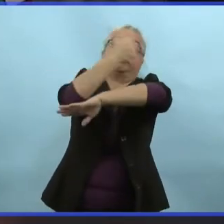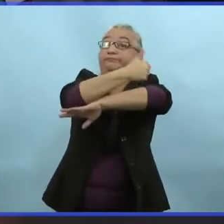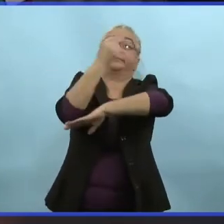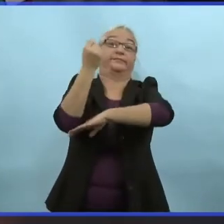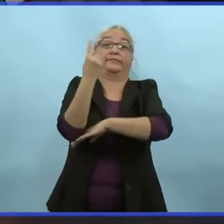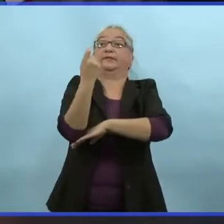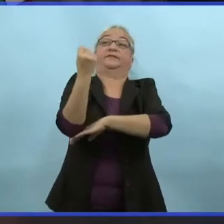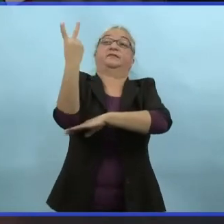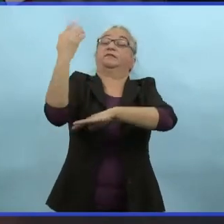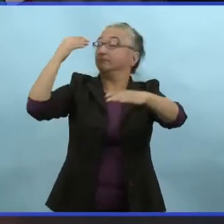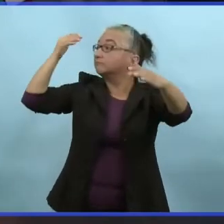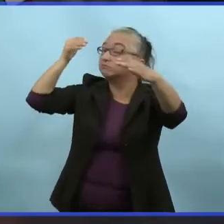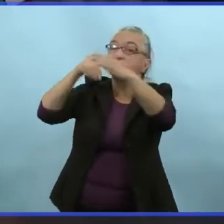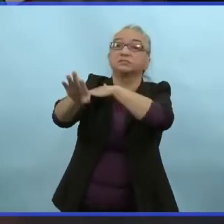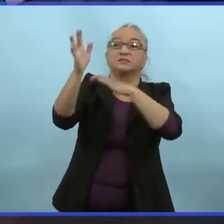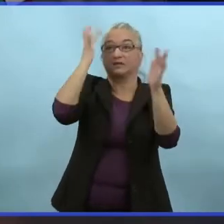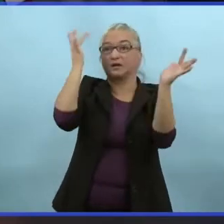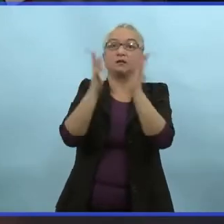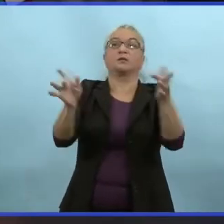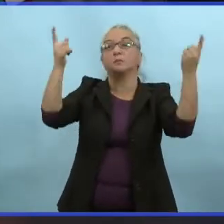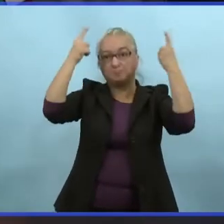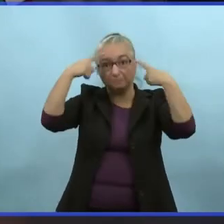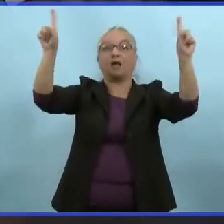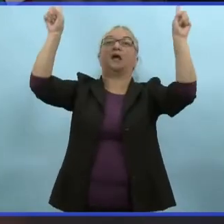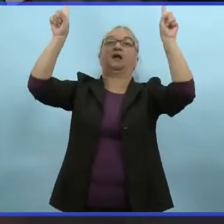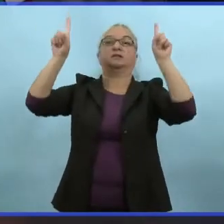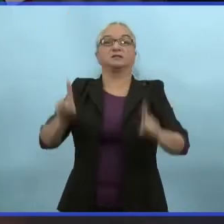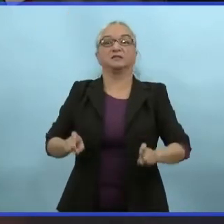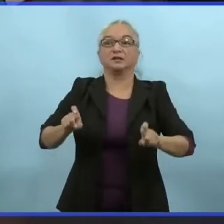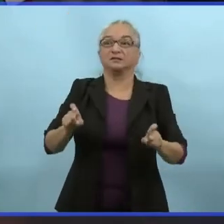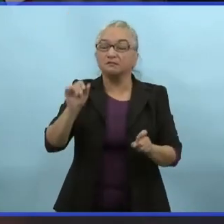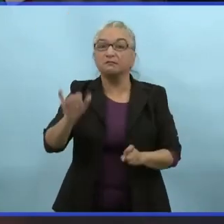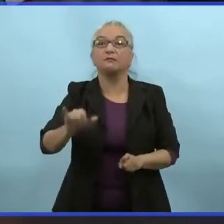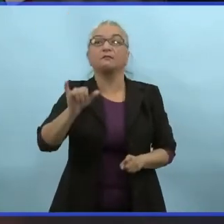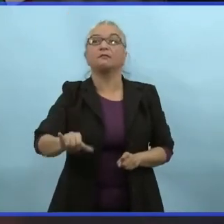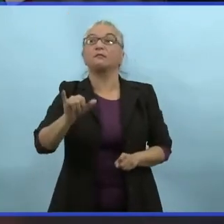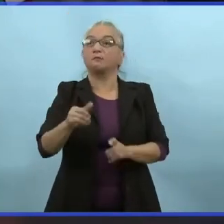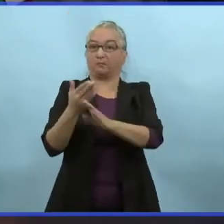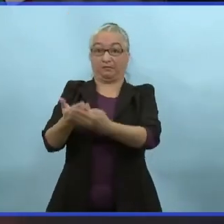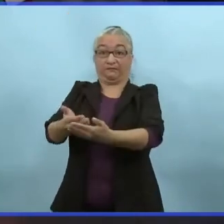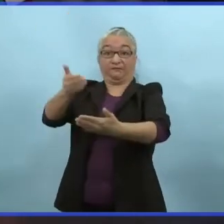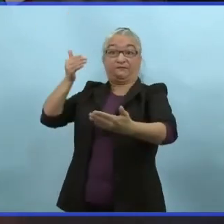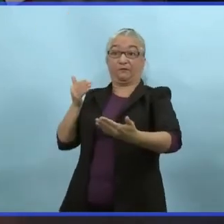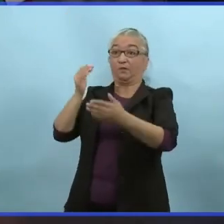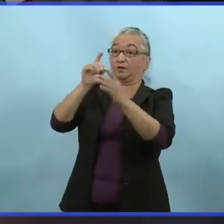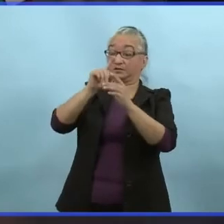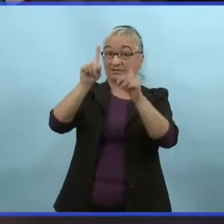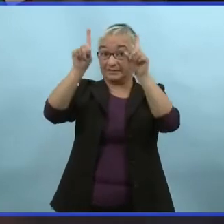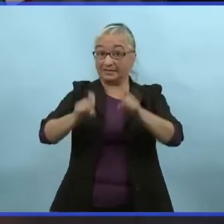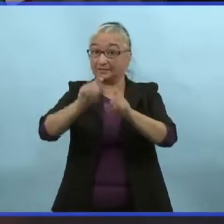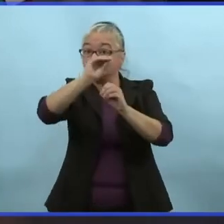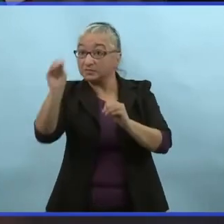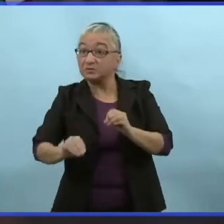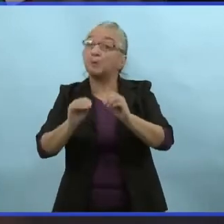Et donc, on donne un diagnostic seulement à l'hôpital. Avant, on pouvait regarder